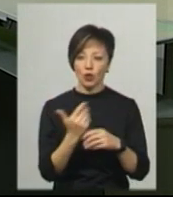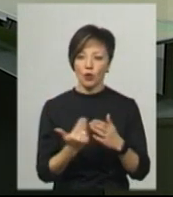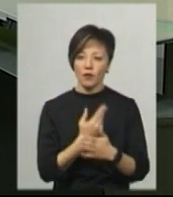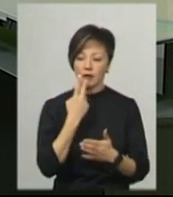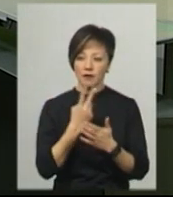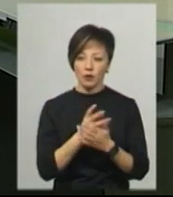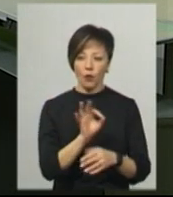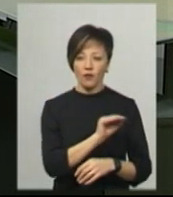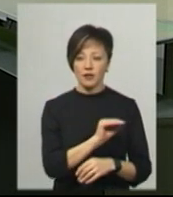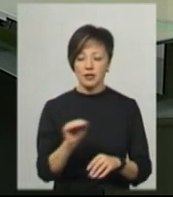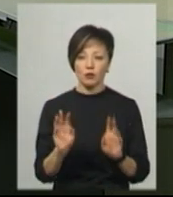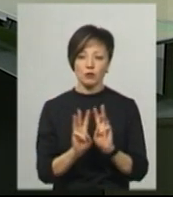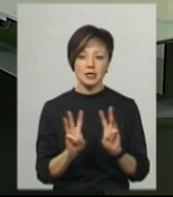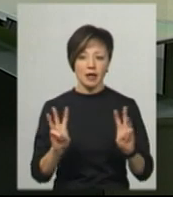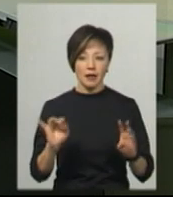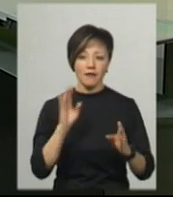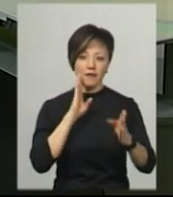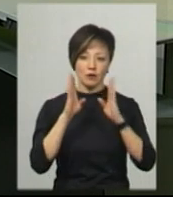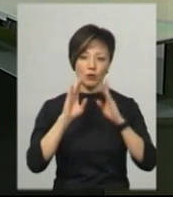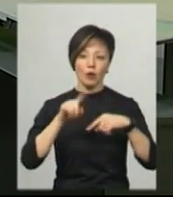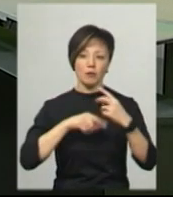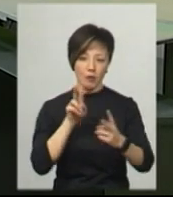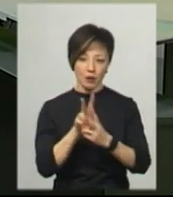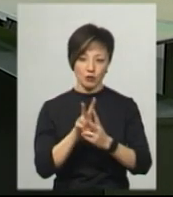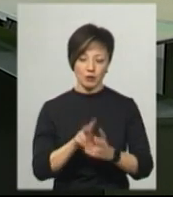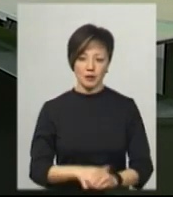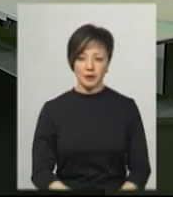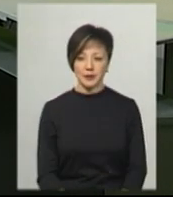дивіться на нашому офіційному сайті та на сторінці у Фейсбук. Побачимось.